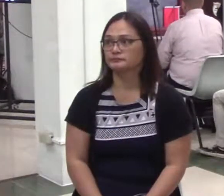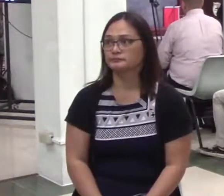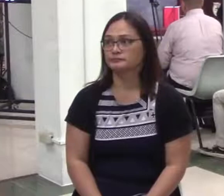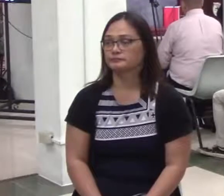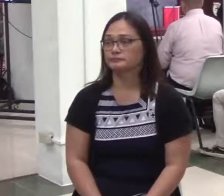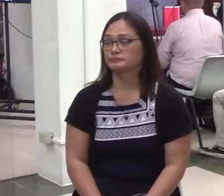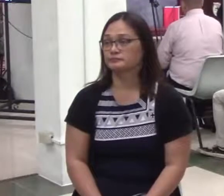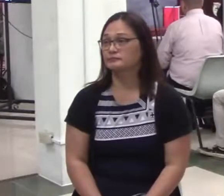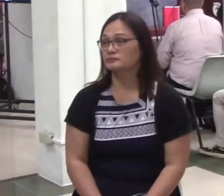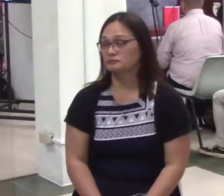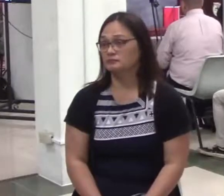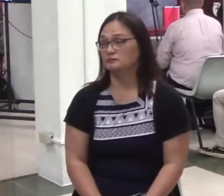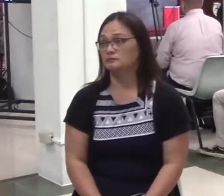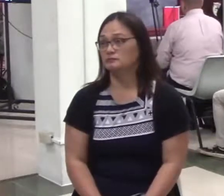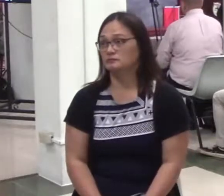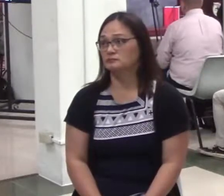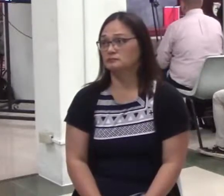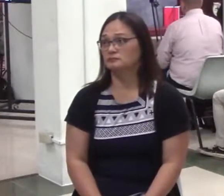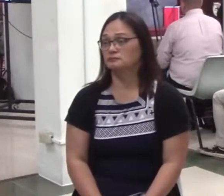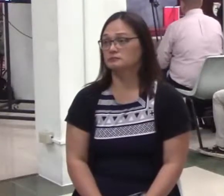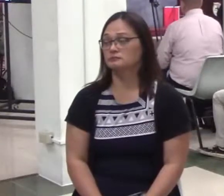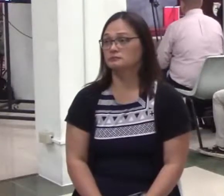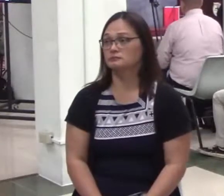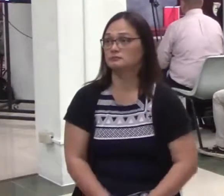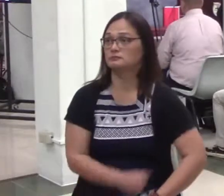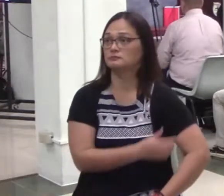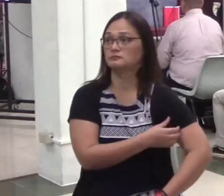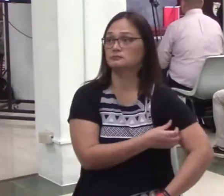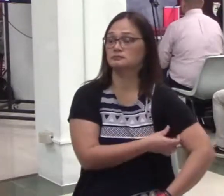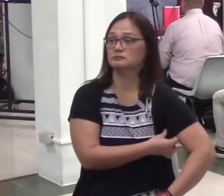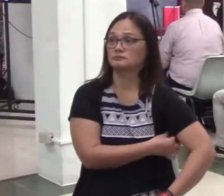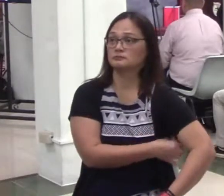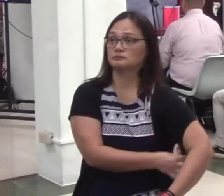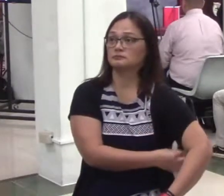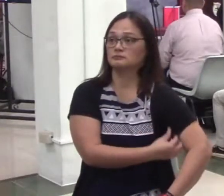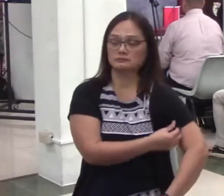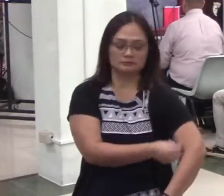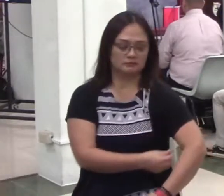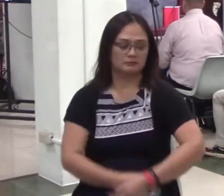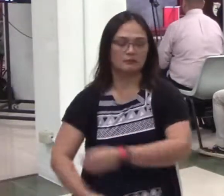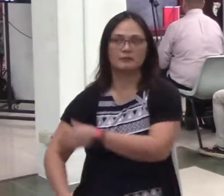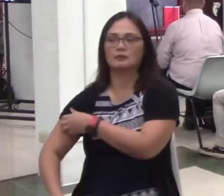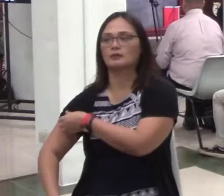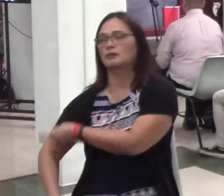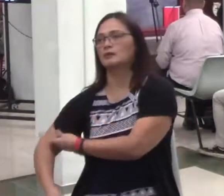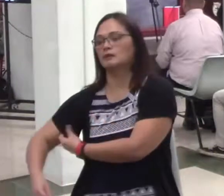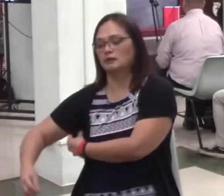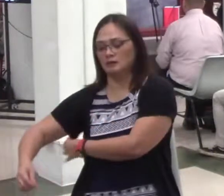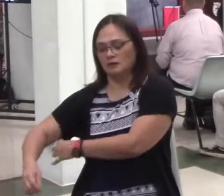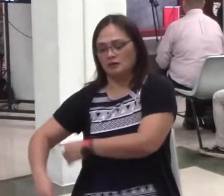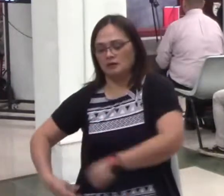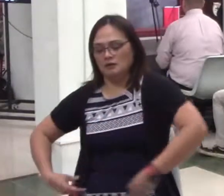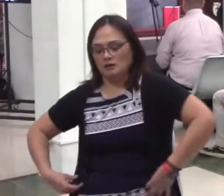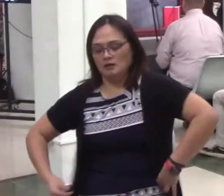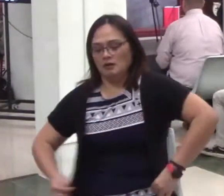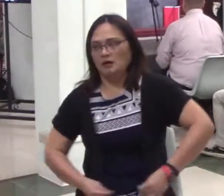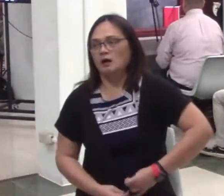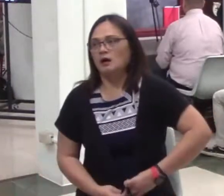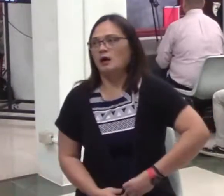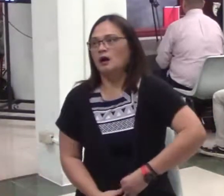He does not give according sa iyo na lang ang tira. He does not give according sa iyo. Ito na lang ito. No, no, no, no. He gives all.